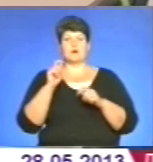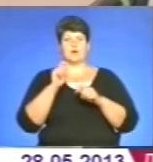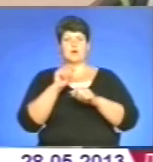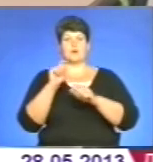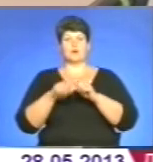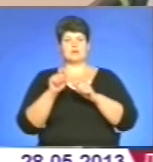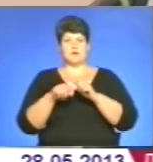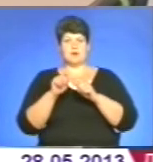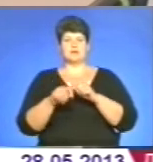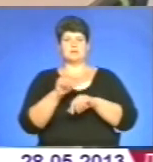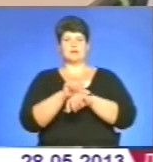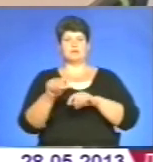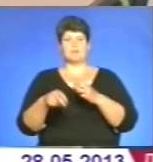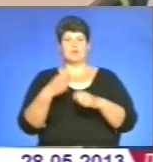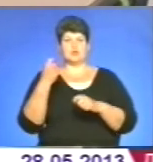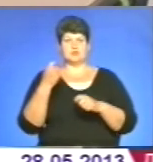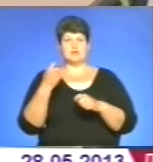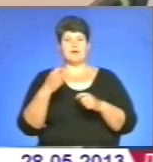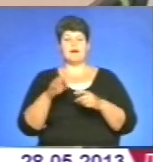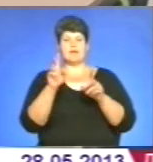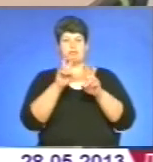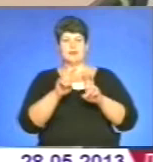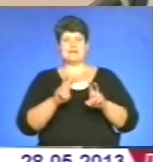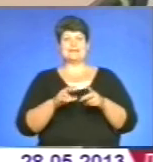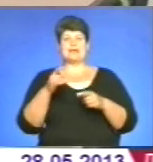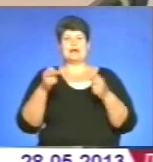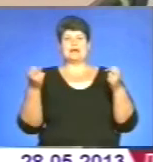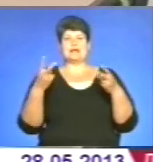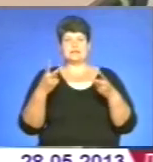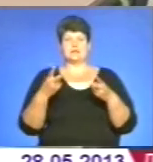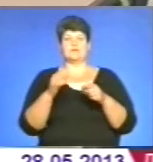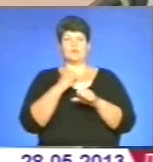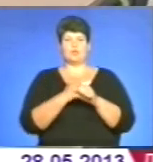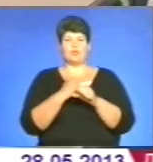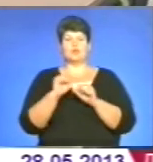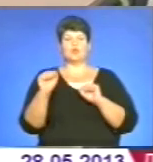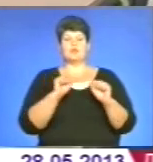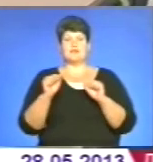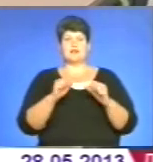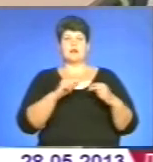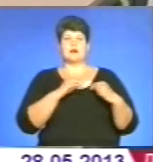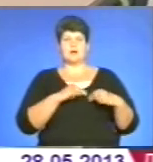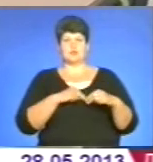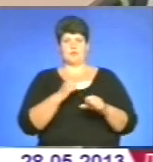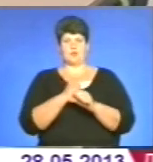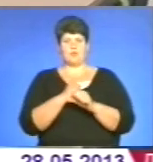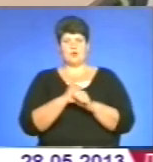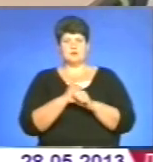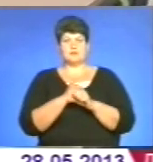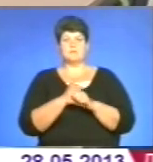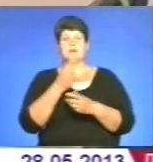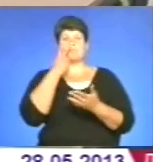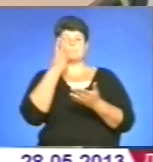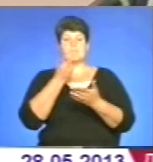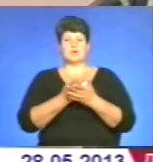правопорушеннями, аналізу ризиків та аналітичної роботи та відповідно управління кадрової роботи. Тобто ми бачимо, що